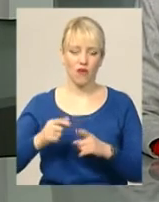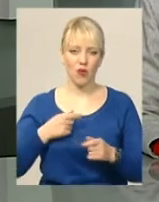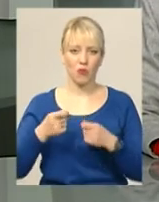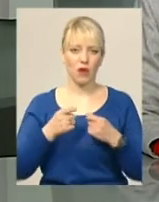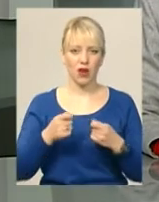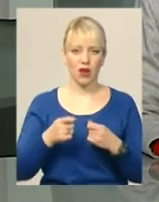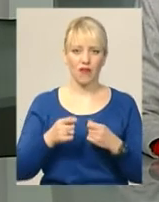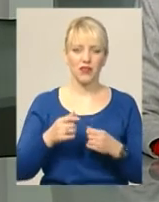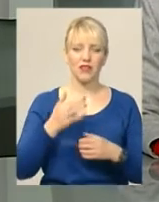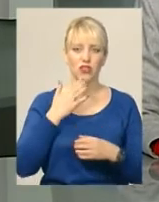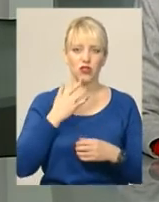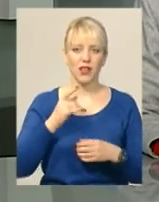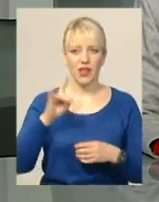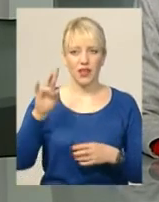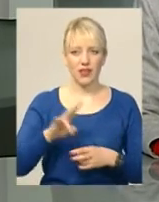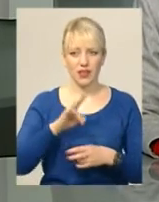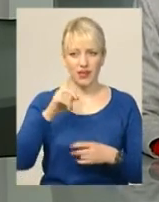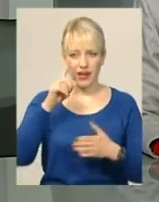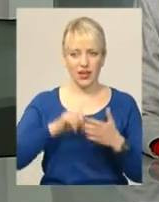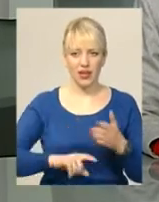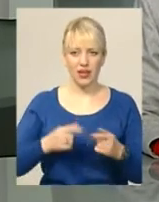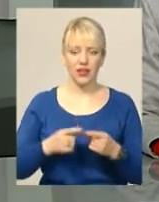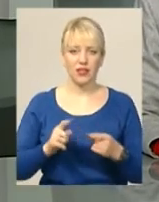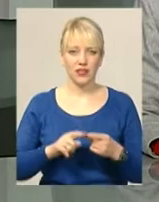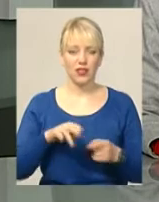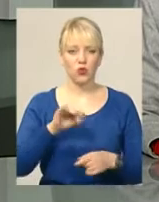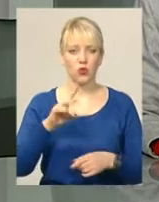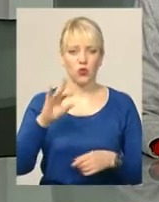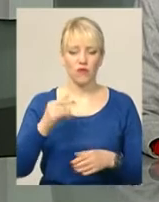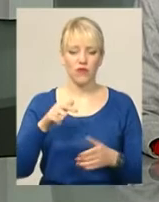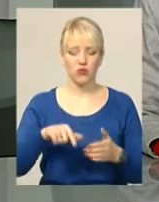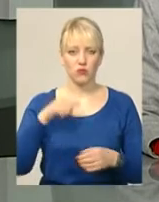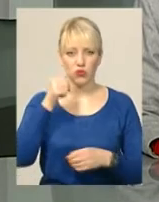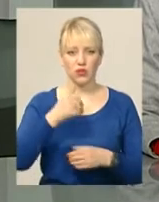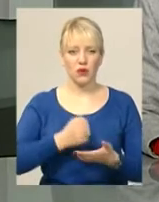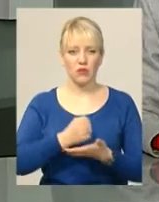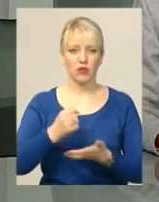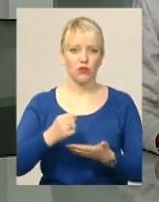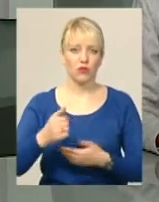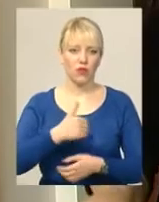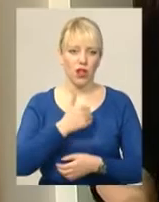релігій облдержадміністрації Ірини Трунової, цьогоріч на відзнаку претендували шестеро кандидатів.